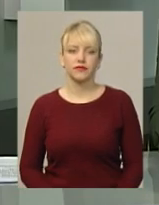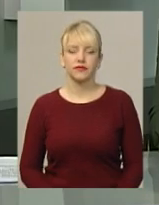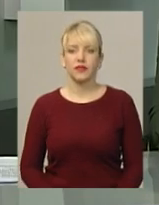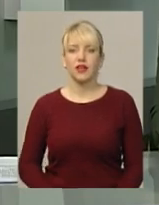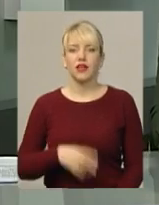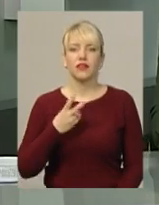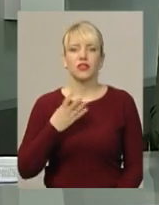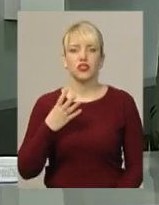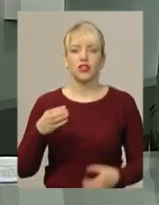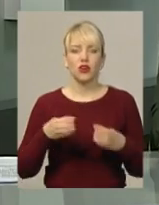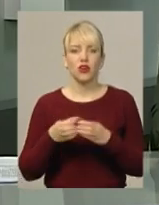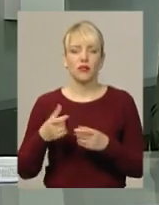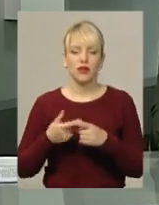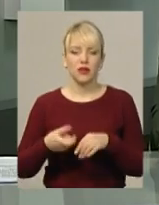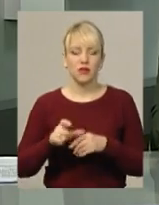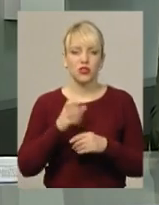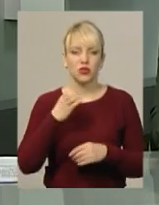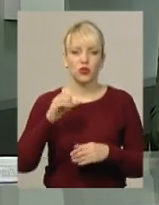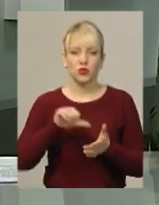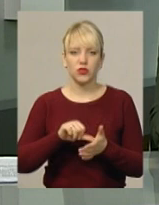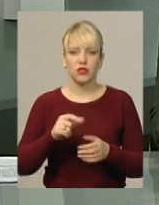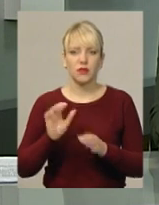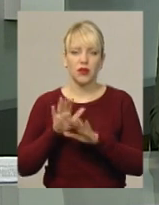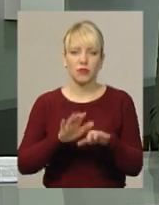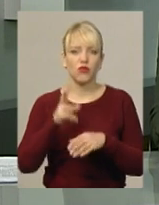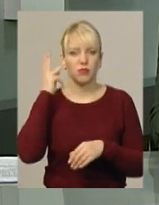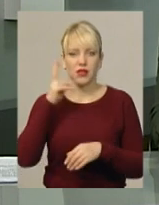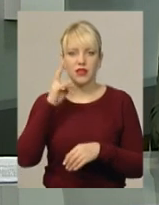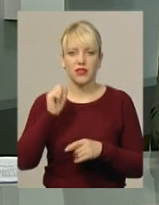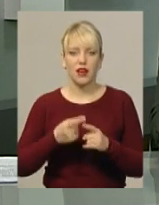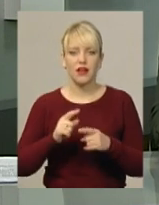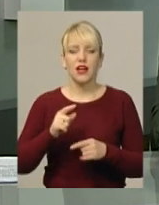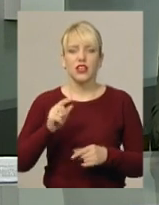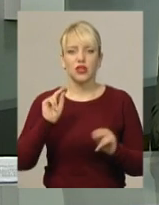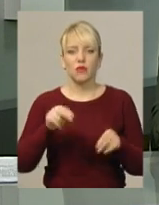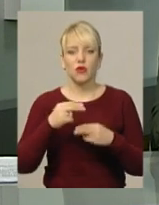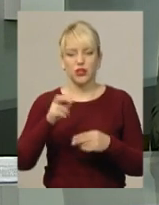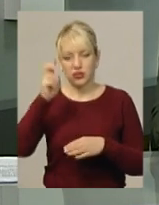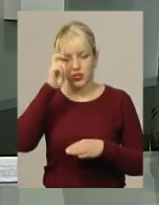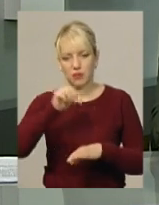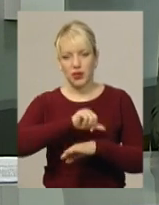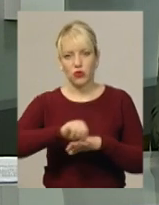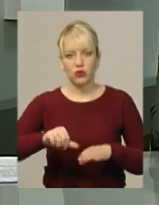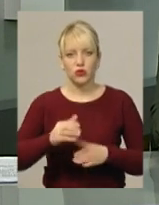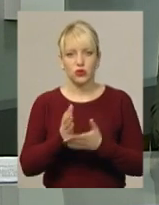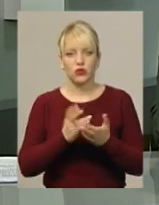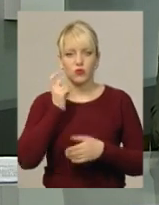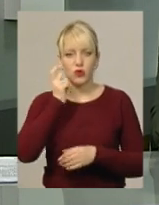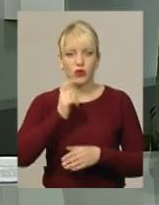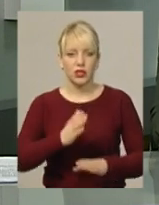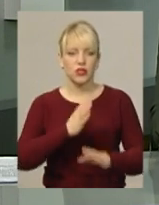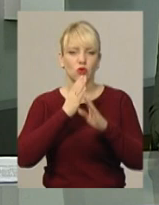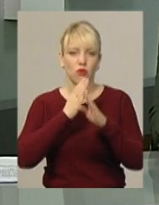24 команди, а це більше сотні учасників, прибули в Хмельницький на відомчий чемпіонат Державної прикордонної служби України з